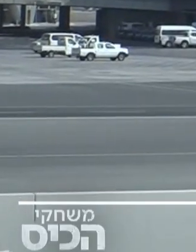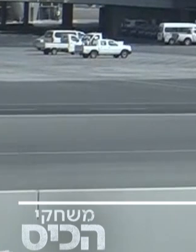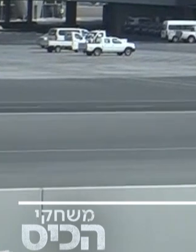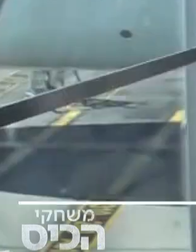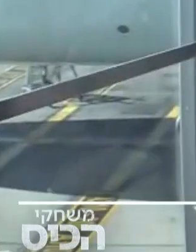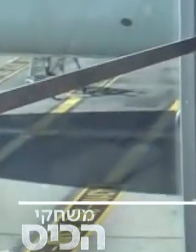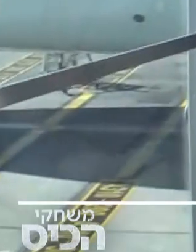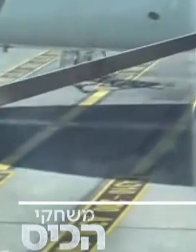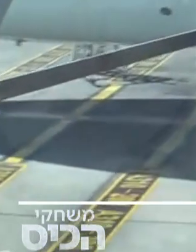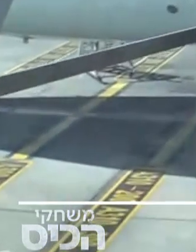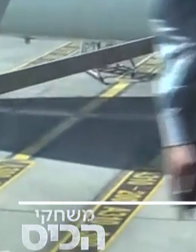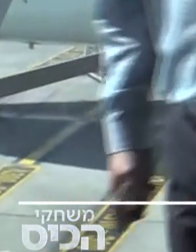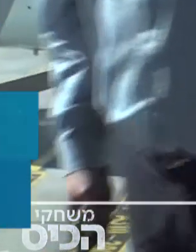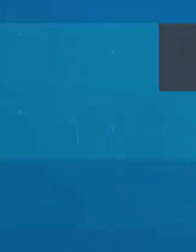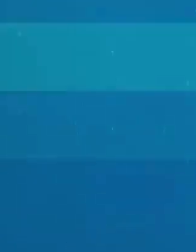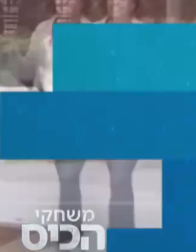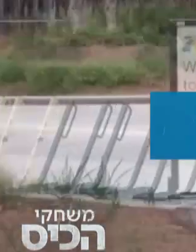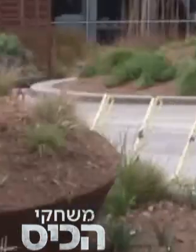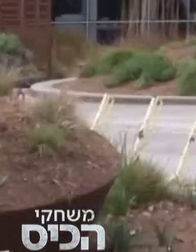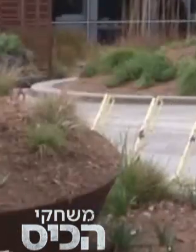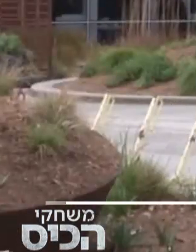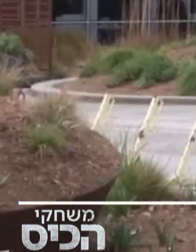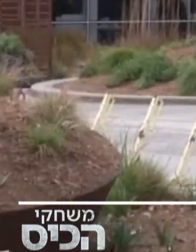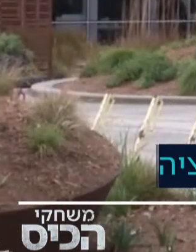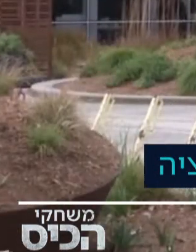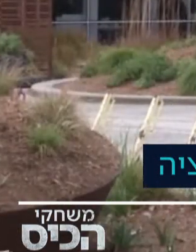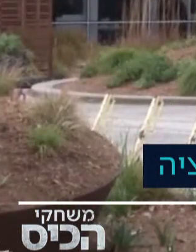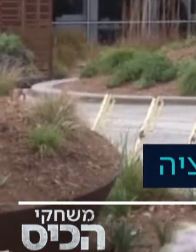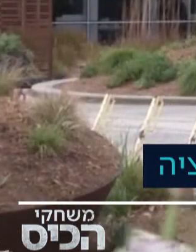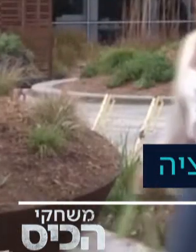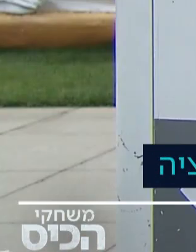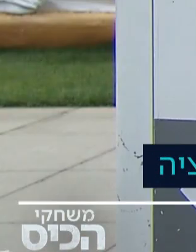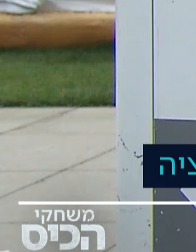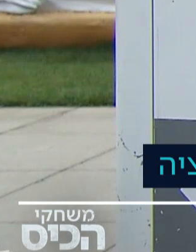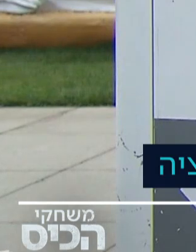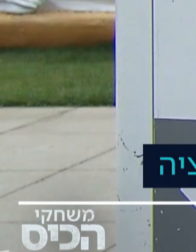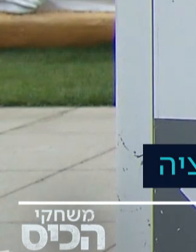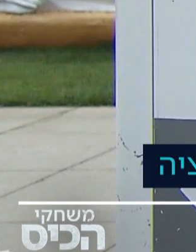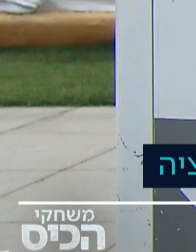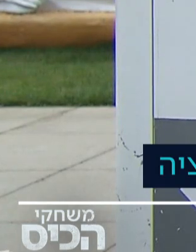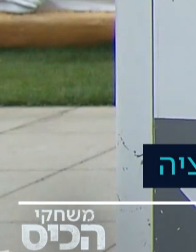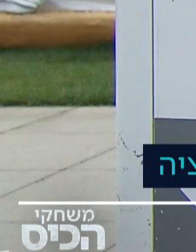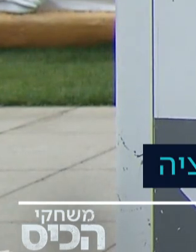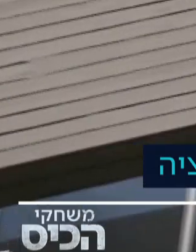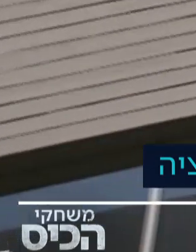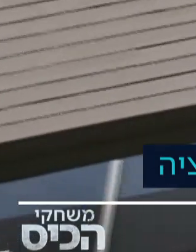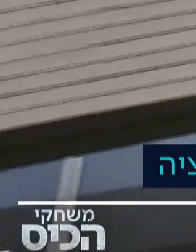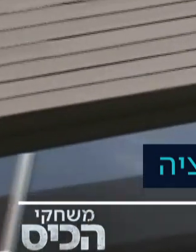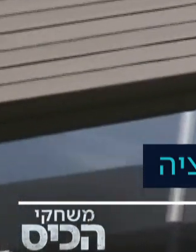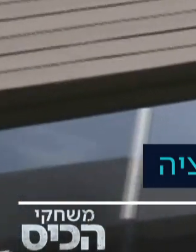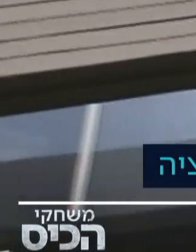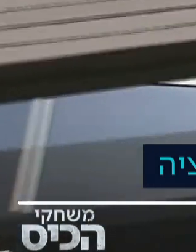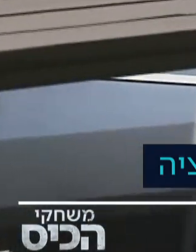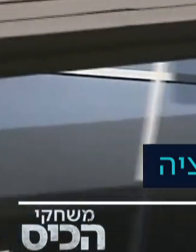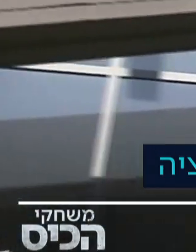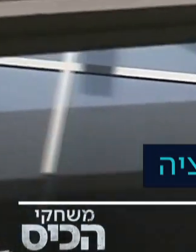מתי יופעל הקו לאיחוד האמירויות. חברת גוגל השיקה היום גרסה חדשה ומורחבת לשירות התשלומים שלה,